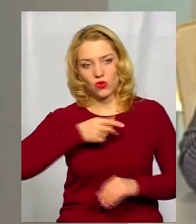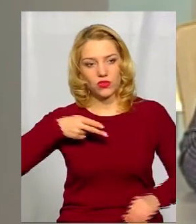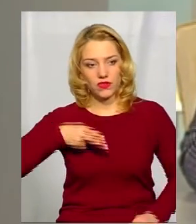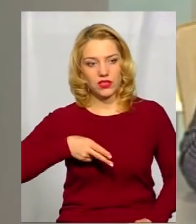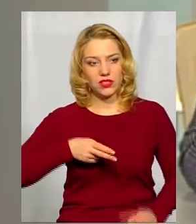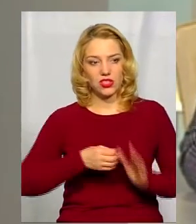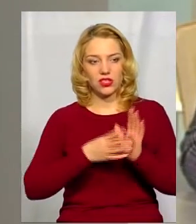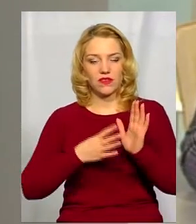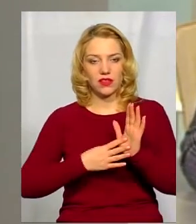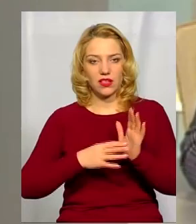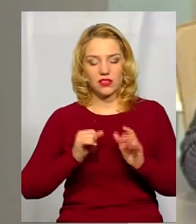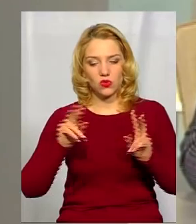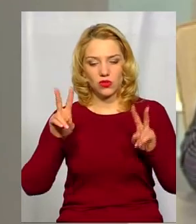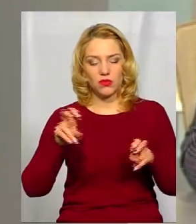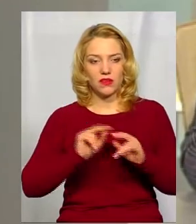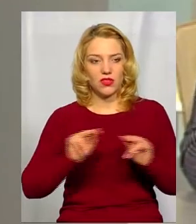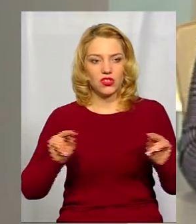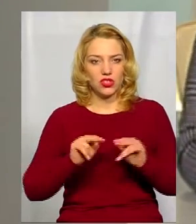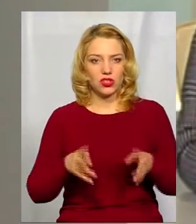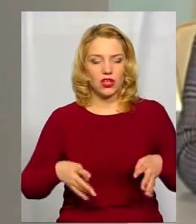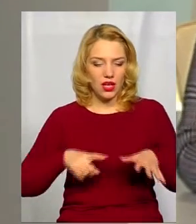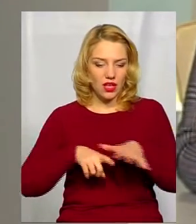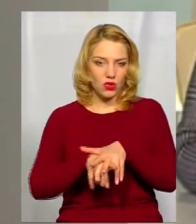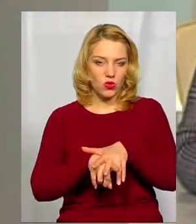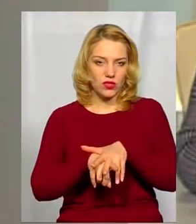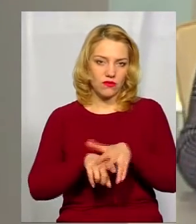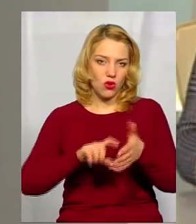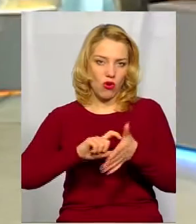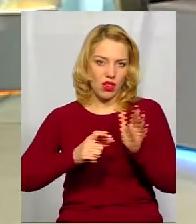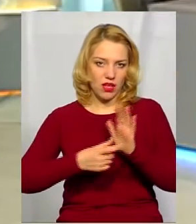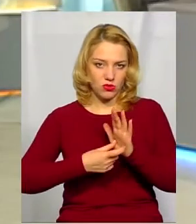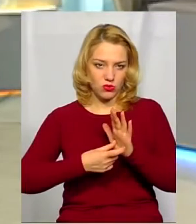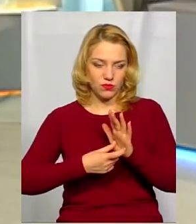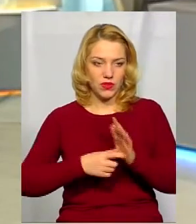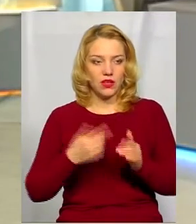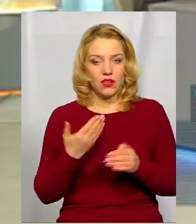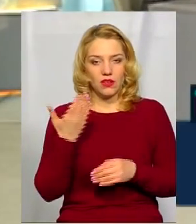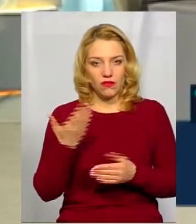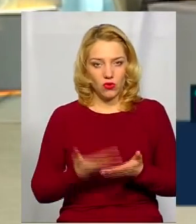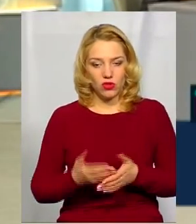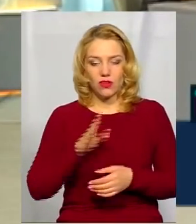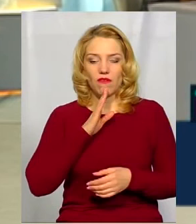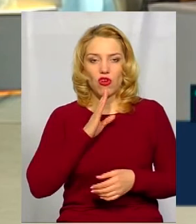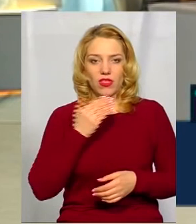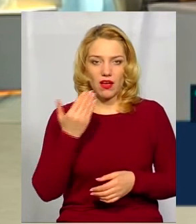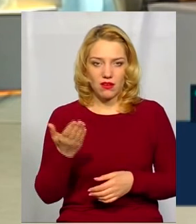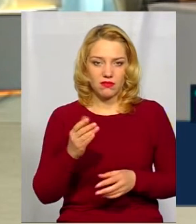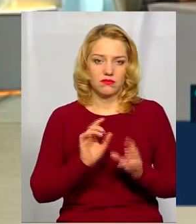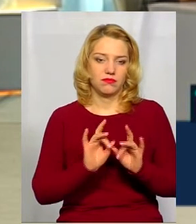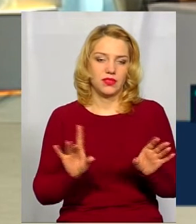-2019» у номінації «Вчитель інклюзивного класу». От вона підтвердила, що